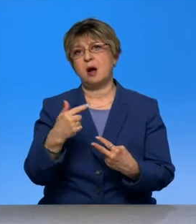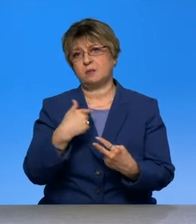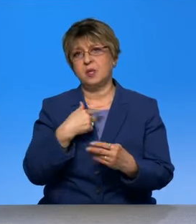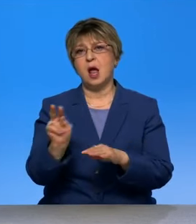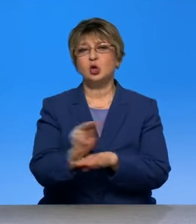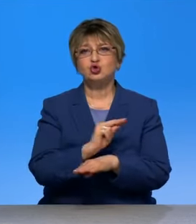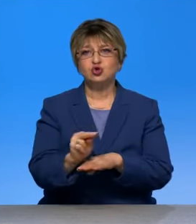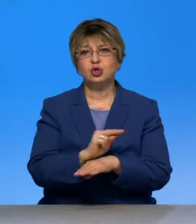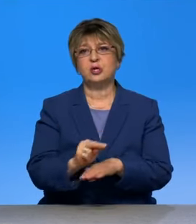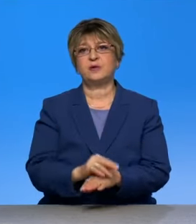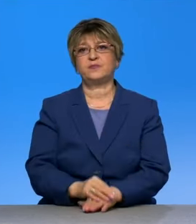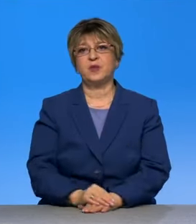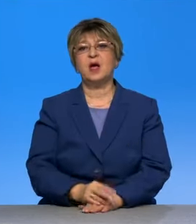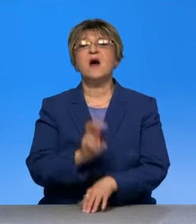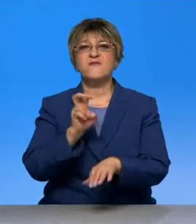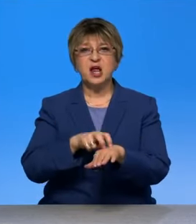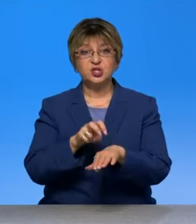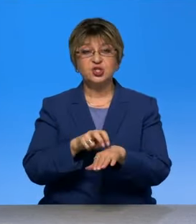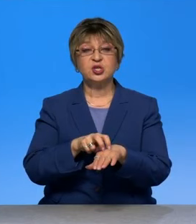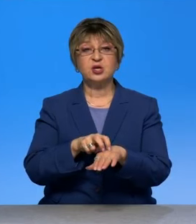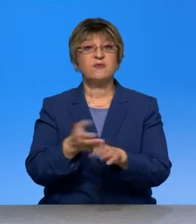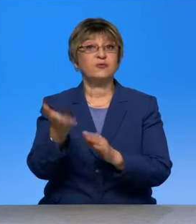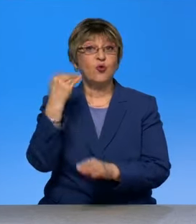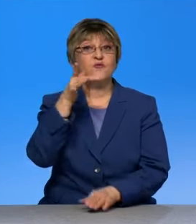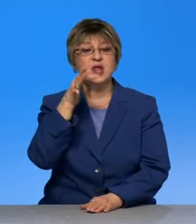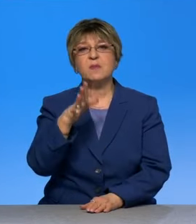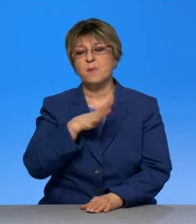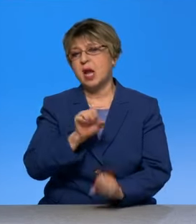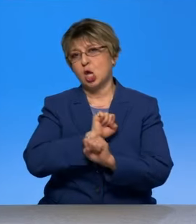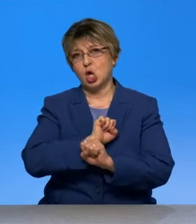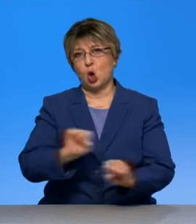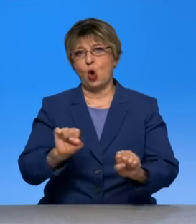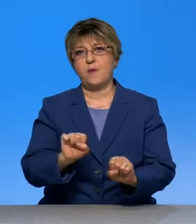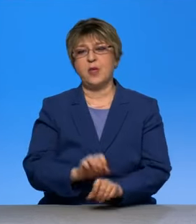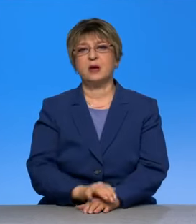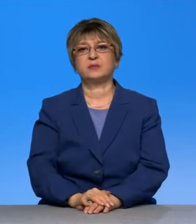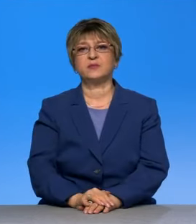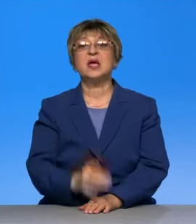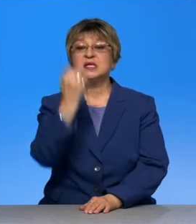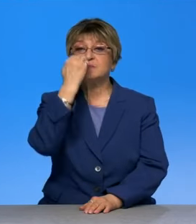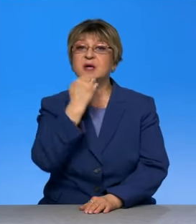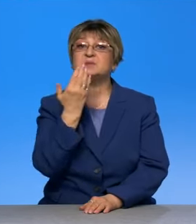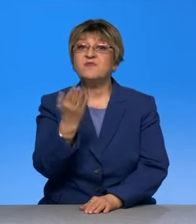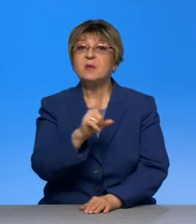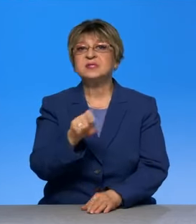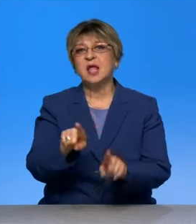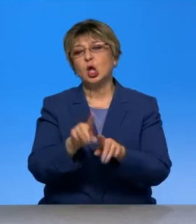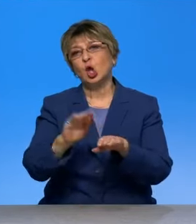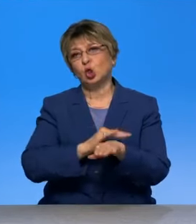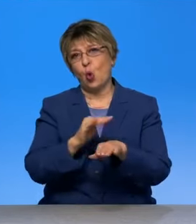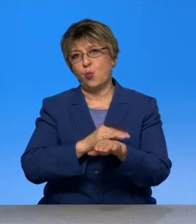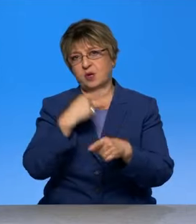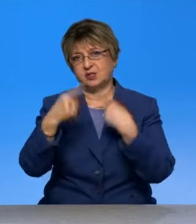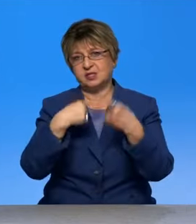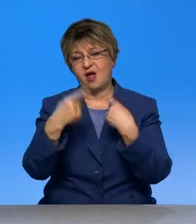как больную. Врачи-герои, конечно, были во время пандемии. Спасибо вам большое, Марина, за эти добрые слова тоже вам спасибо. Ну,